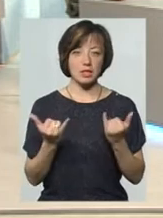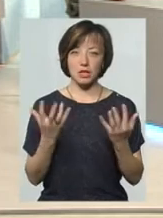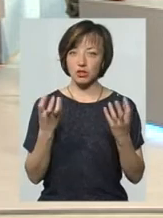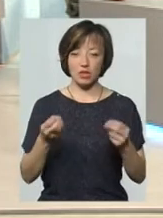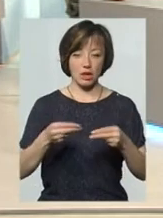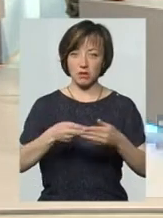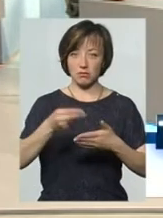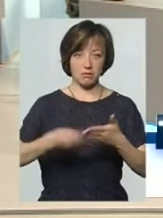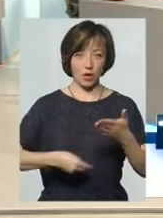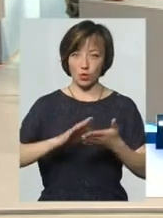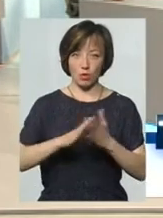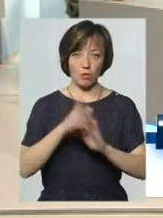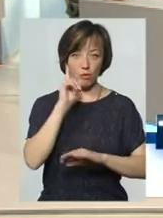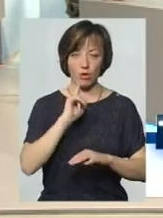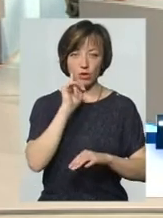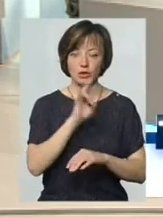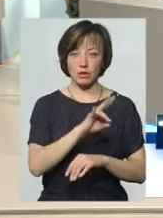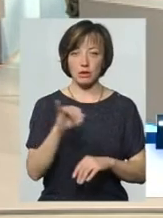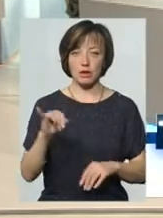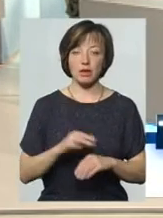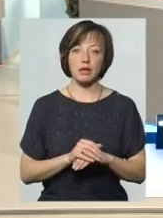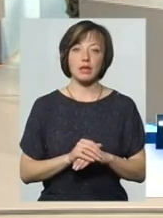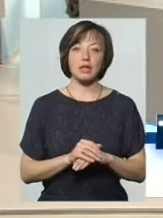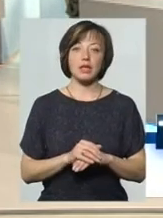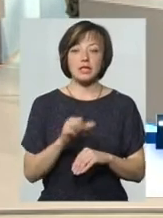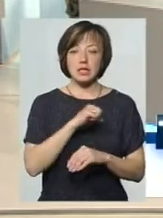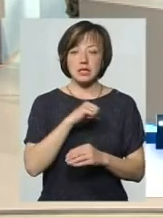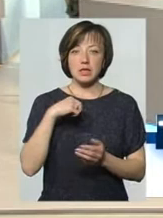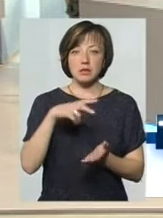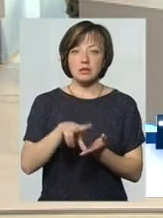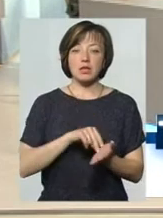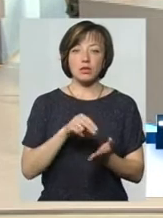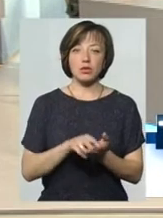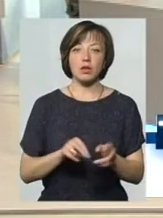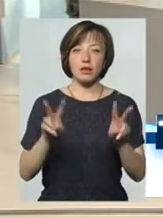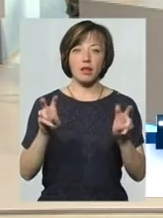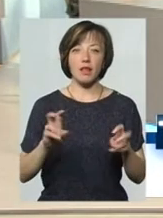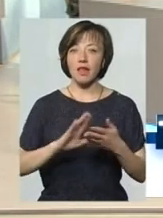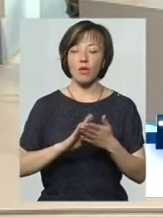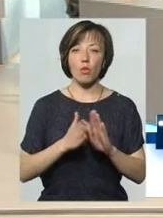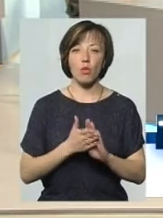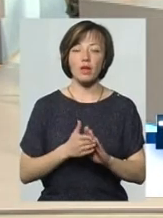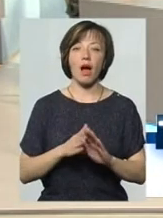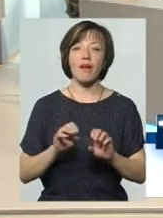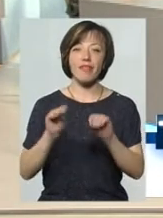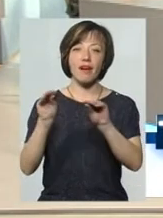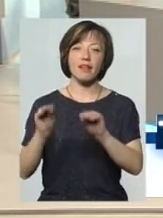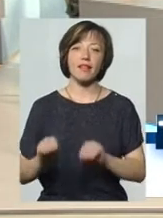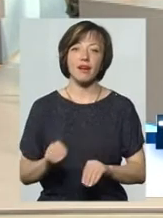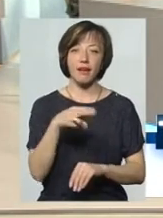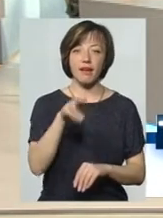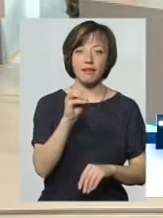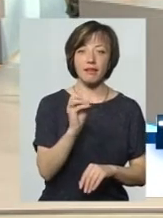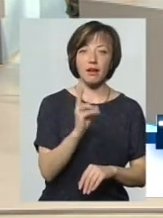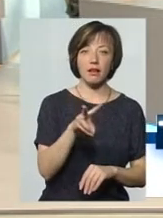не заключають угоди, так? Поки що ні. Сам зразок, це зараз називається не угода, декларація, тобто пацієнт